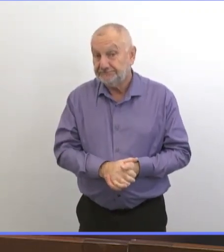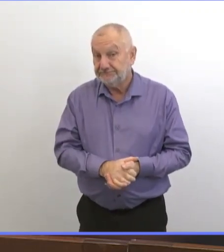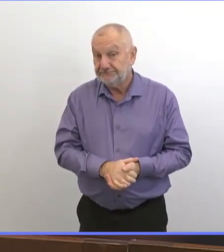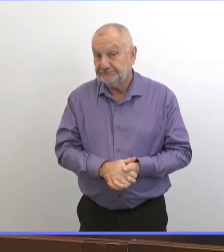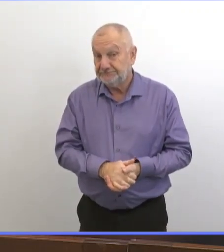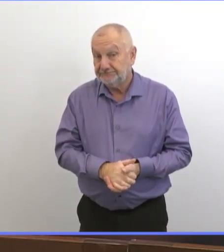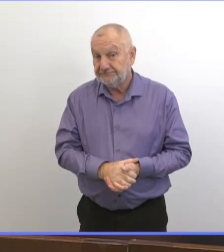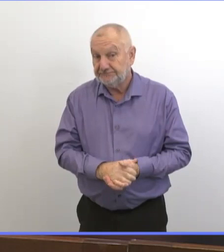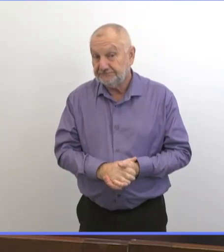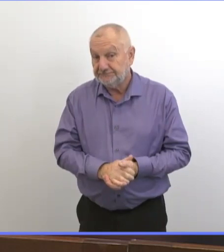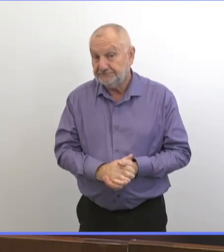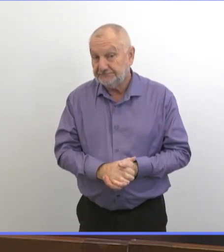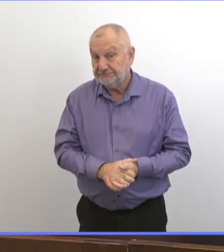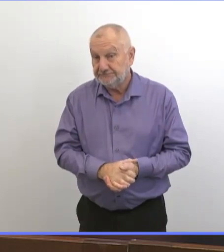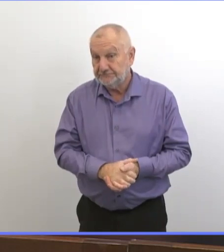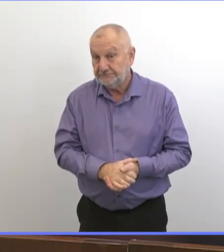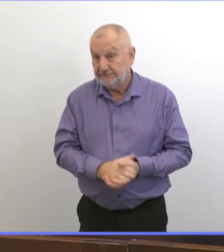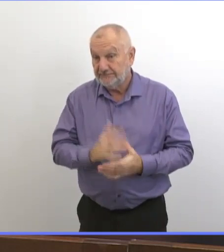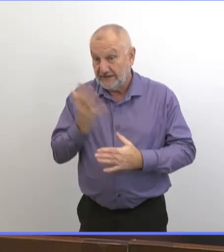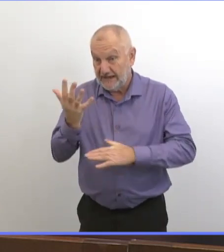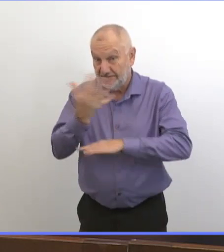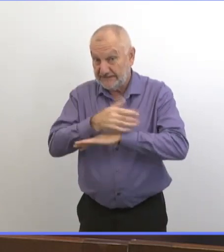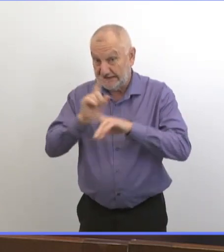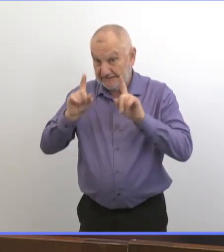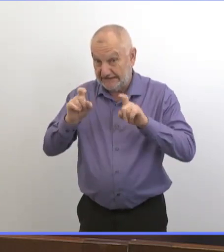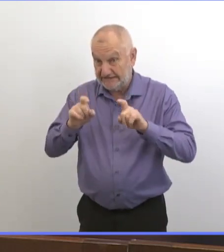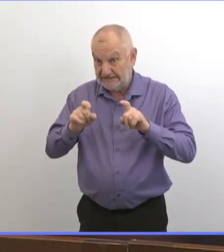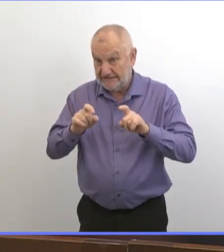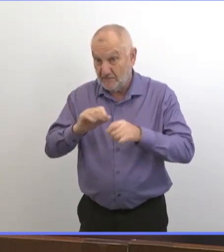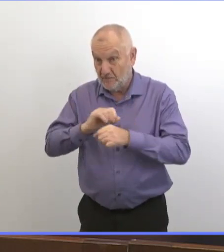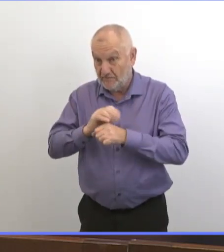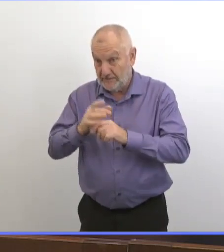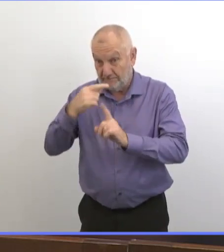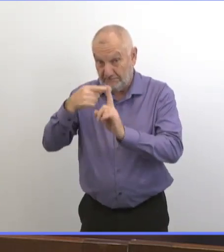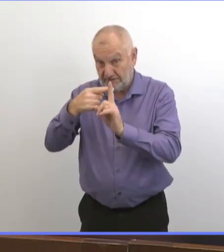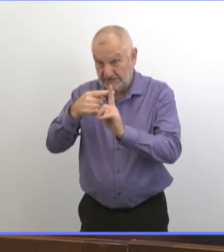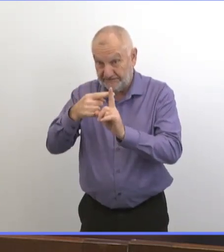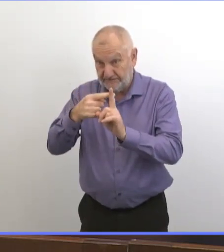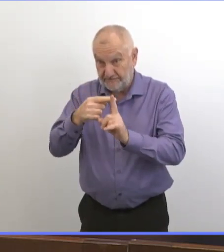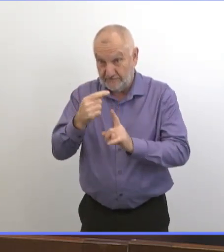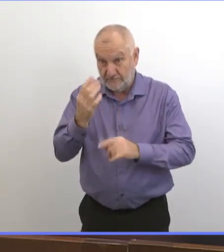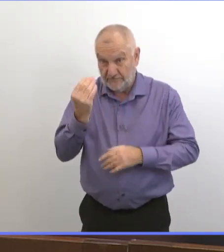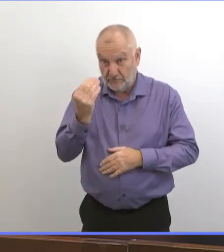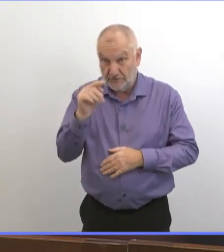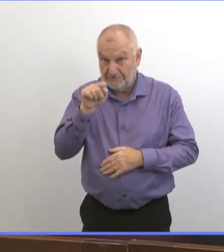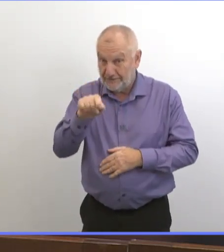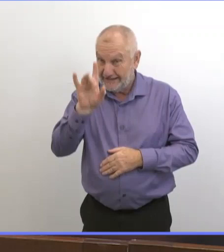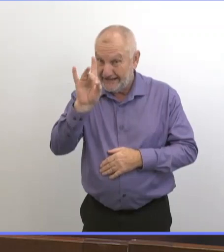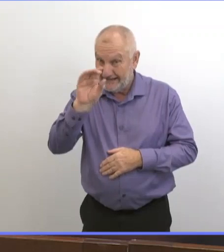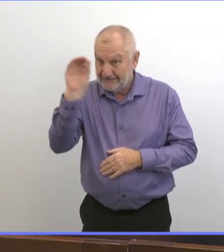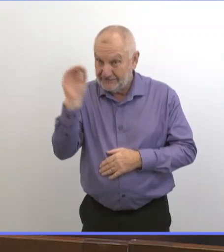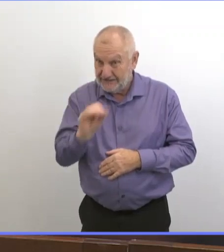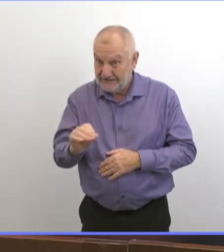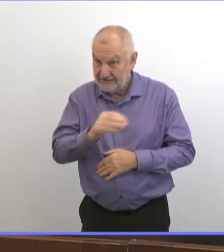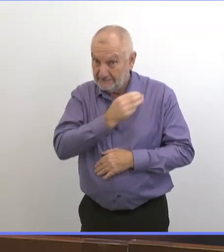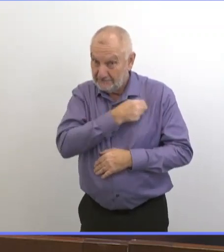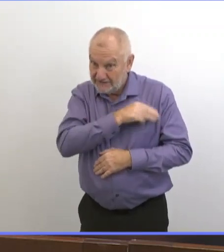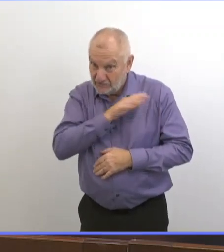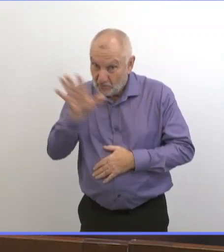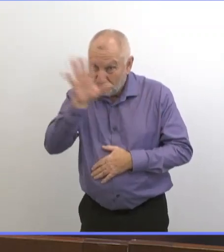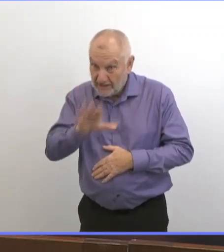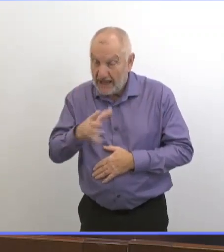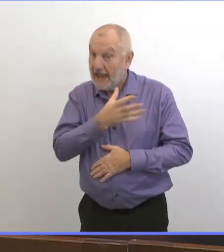Le taux de positivité à cinq jours est à 14,8% pour la province et pour Winnipeg.